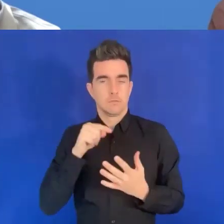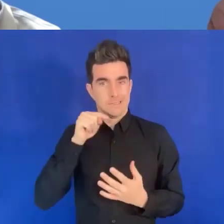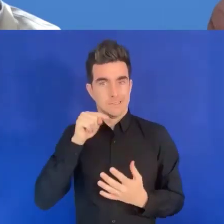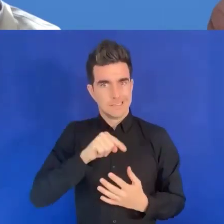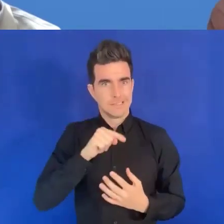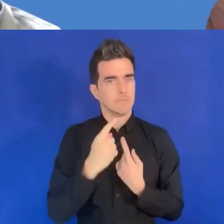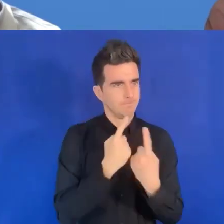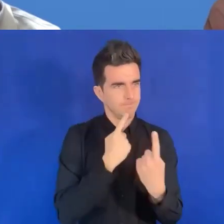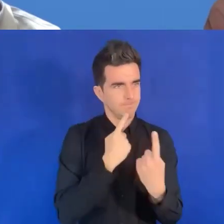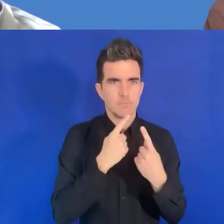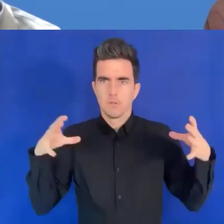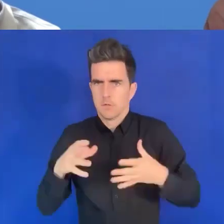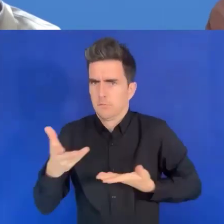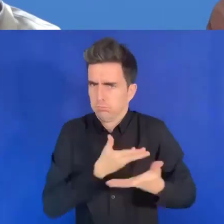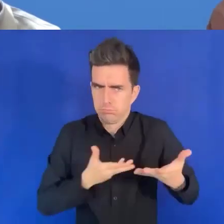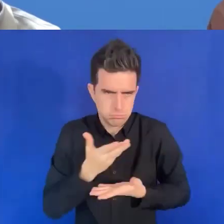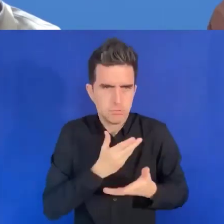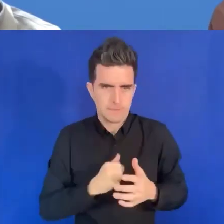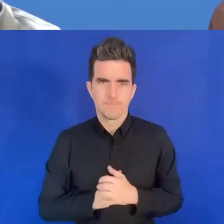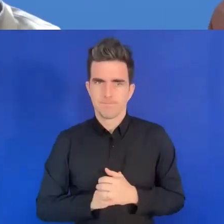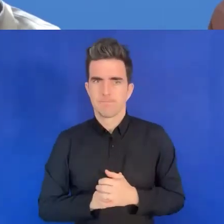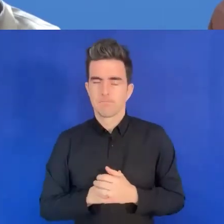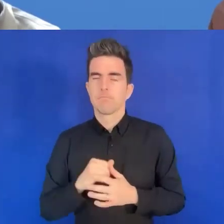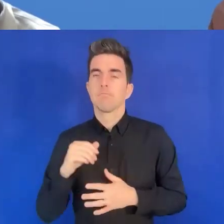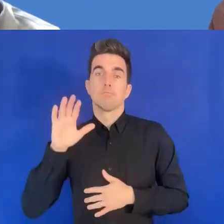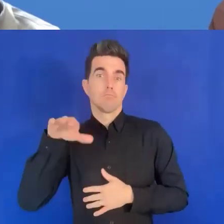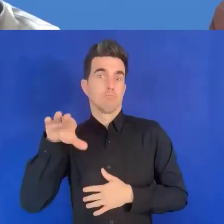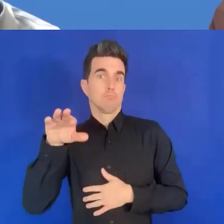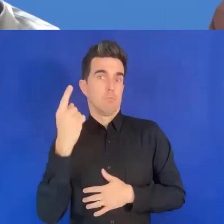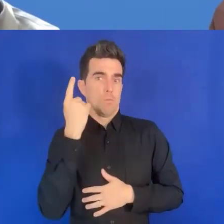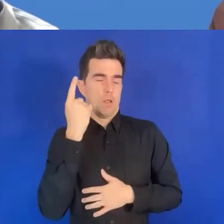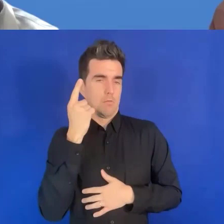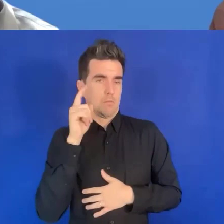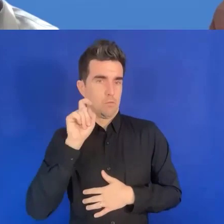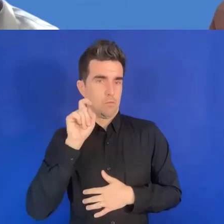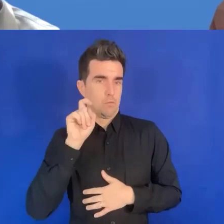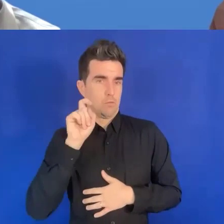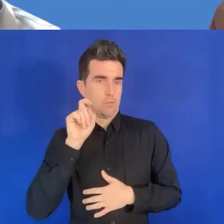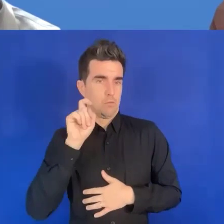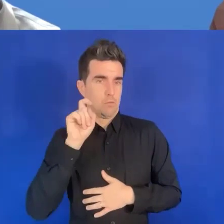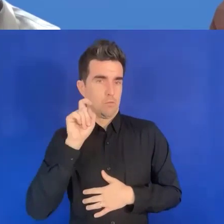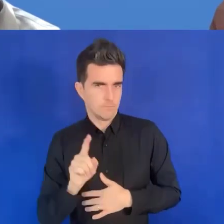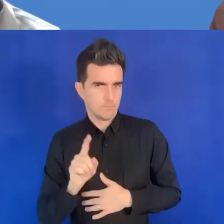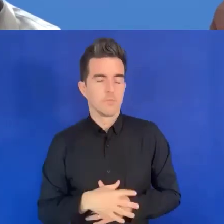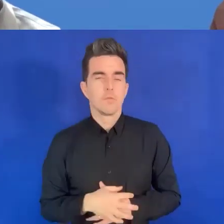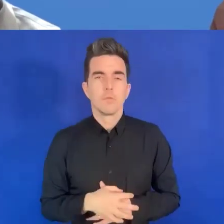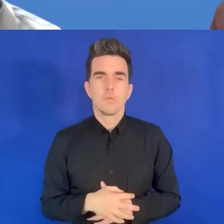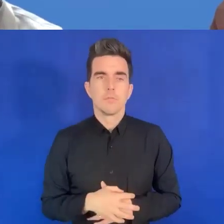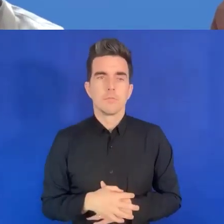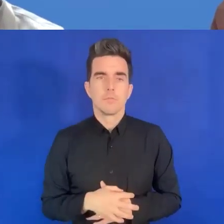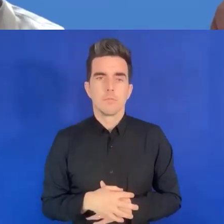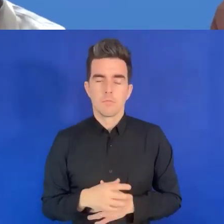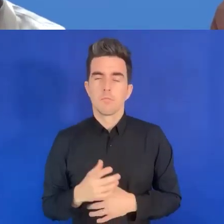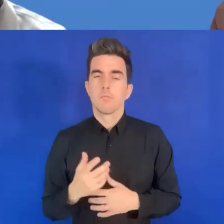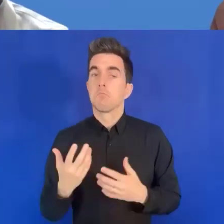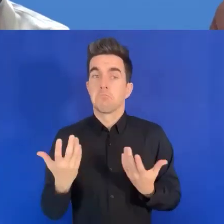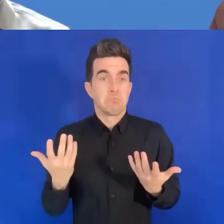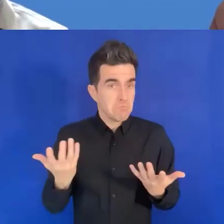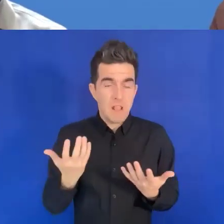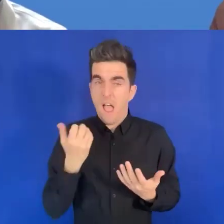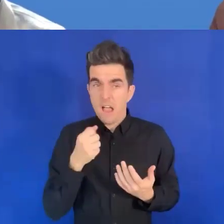-ce qu'il y a un tableau de bord transversal comme le tableau de bord sur le genre qui est